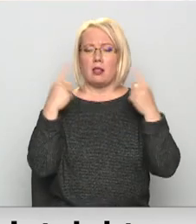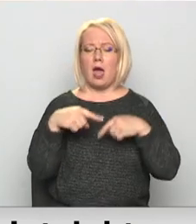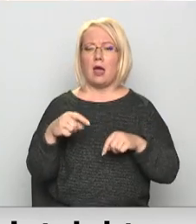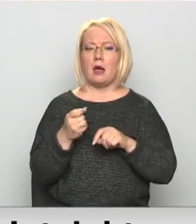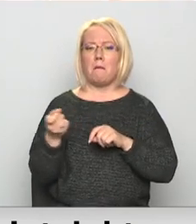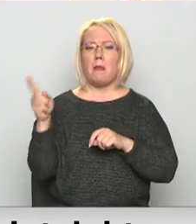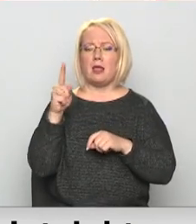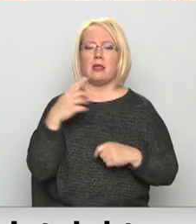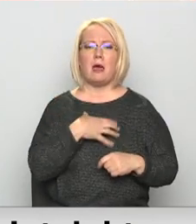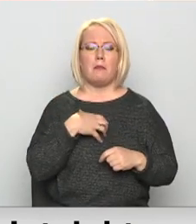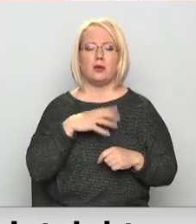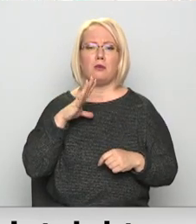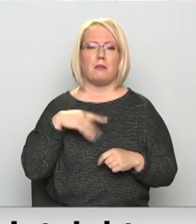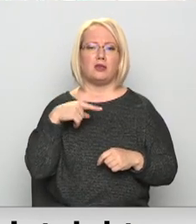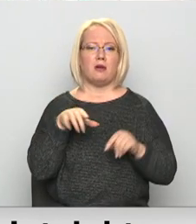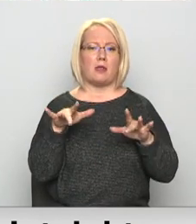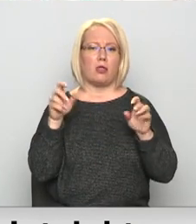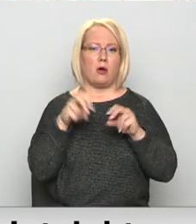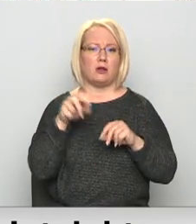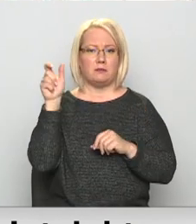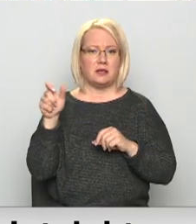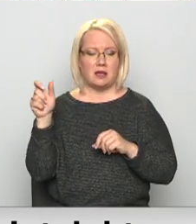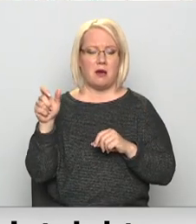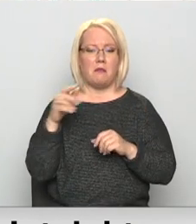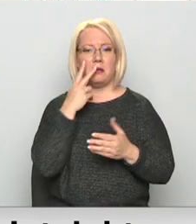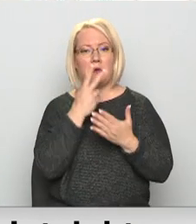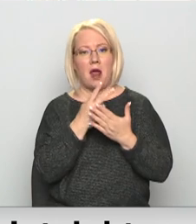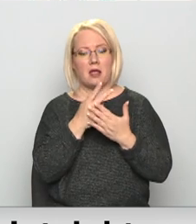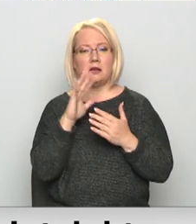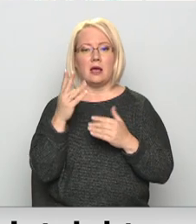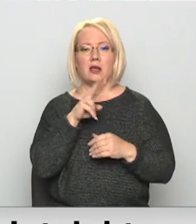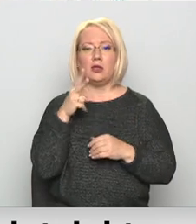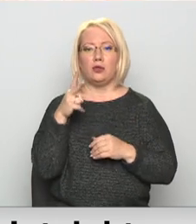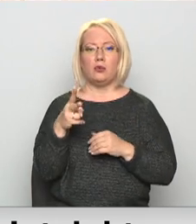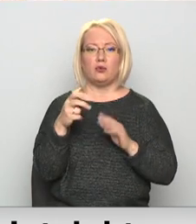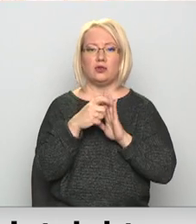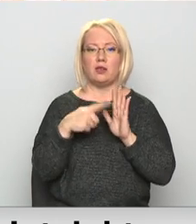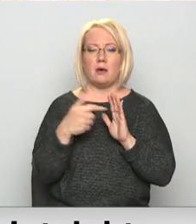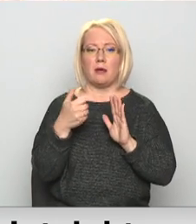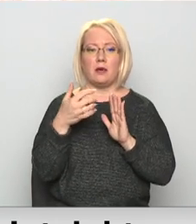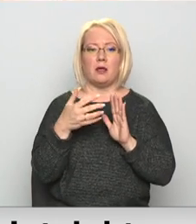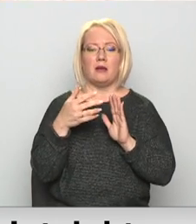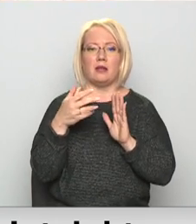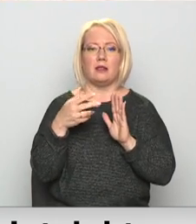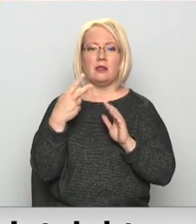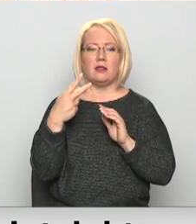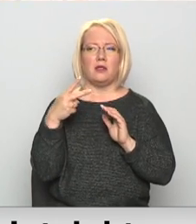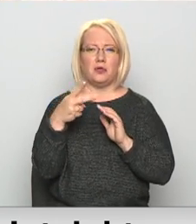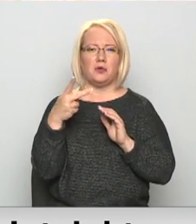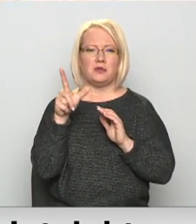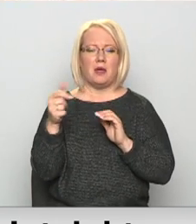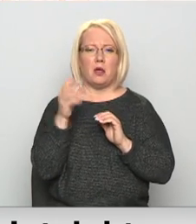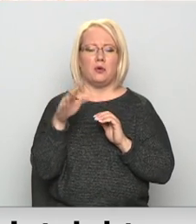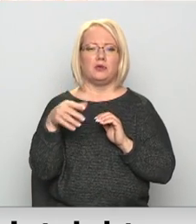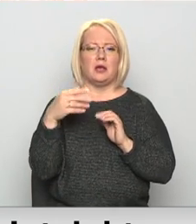palielinājusies nepieciešamī pēc šim speciālistiem. Prognozes rāda, ka līdz 2027. gadam iztrūkums būs 2000 darbinieku, līdz 2030.